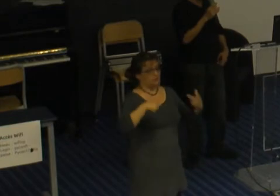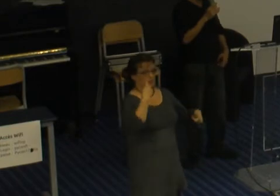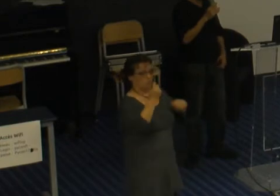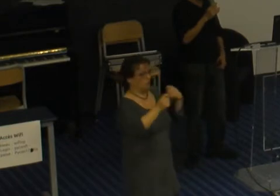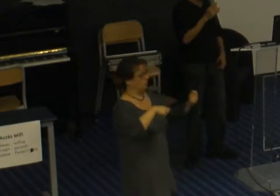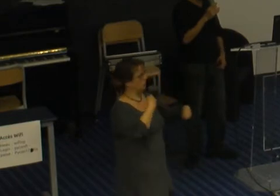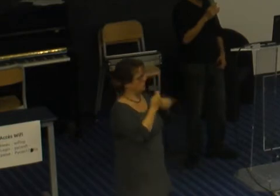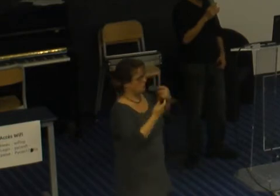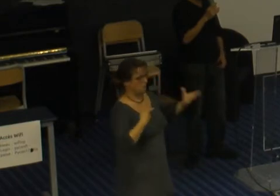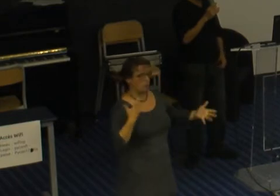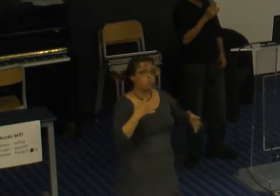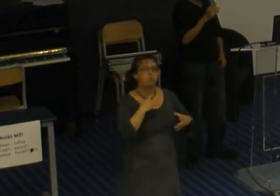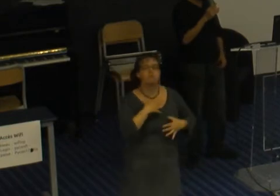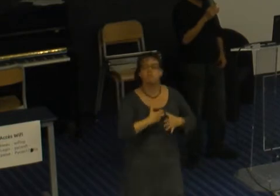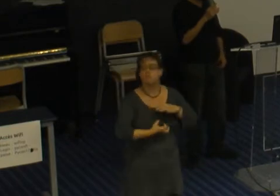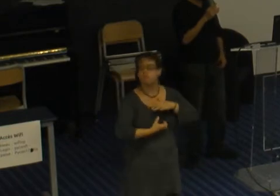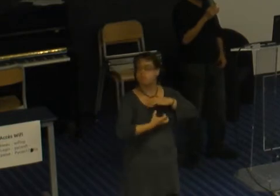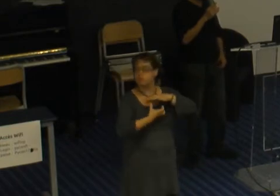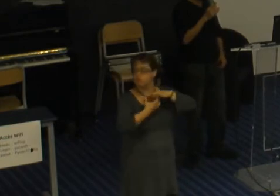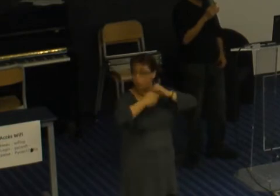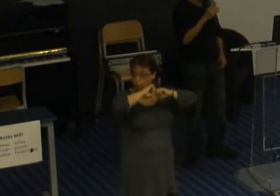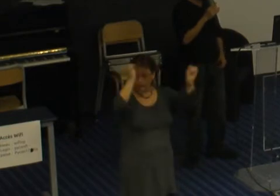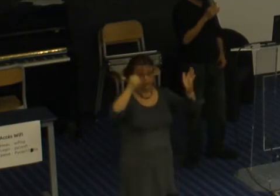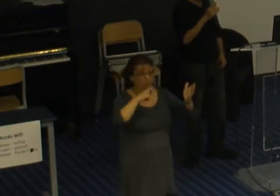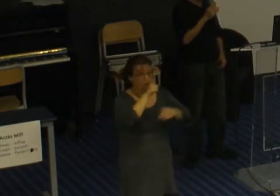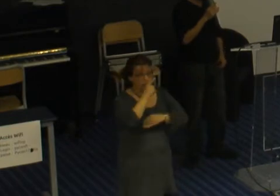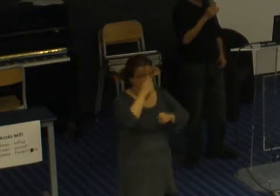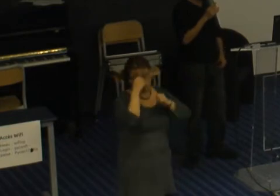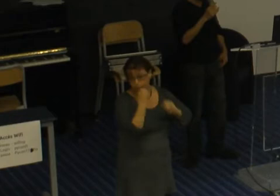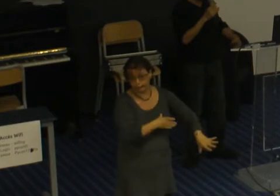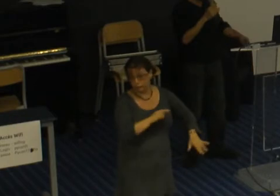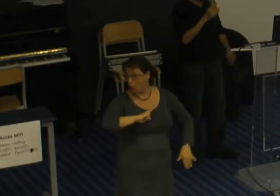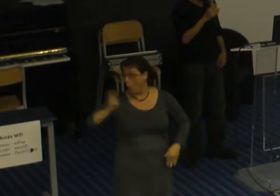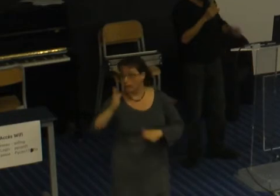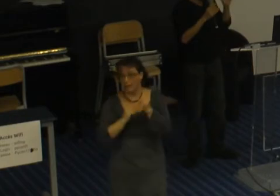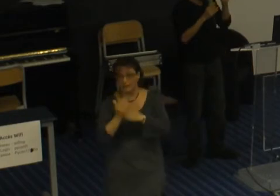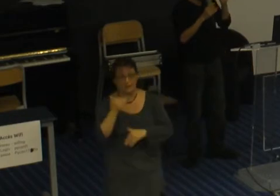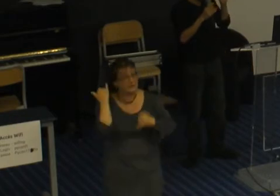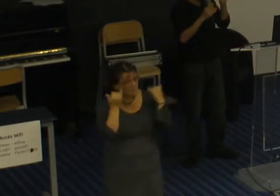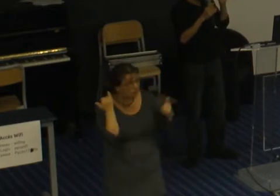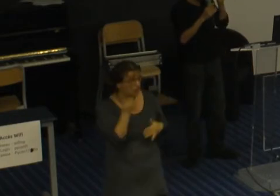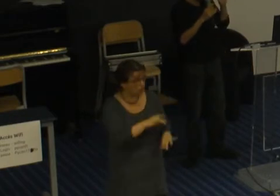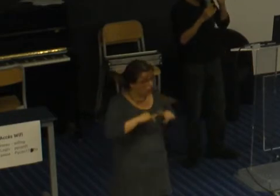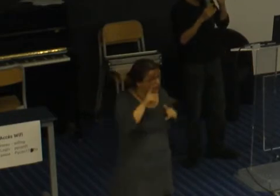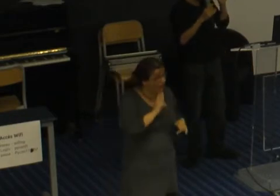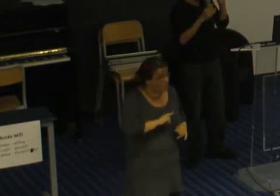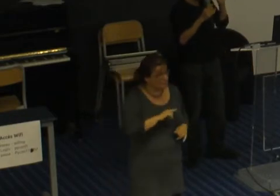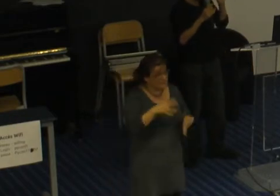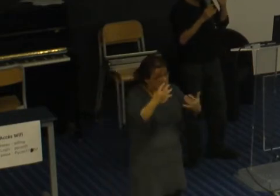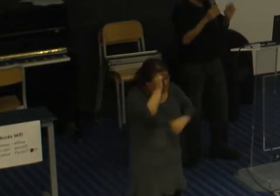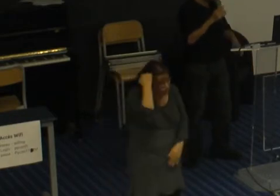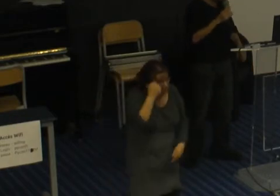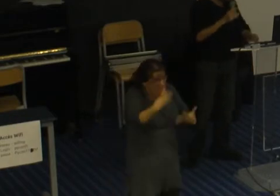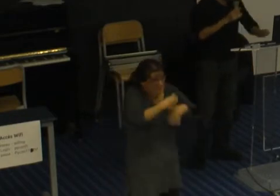blagues pas fines, je ne pas content. Or, j'imagine très bien une jeune femme qui se prend ça au tout début de sa carrière, elle est stagiaire.